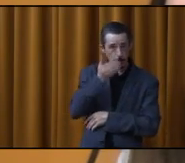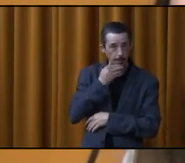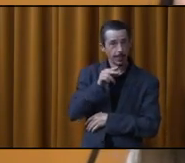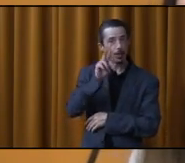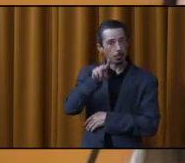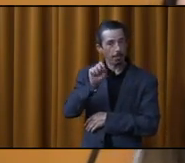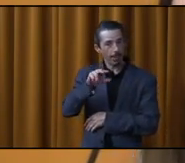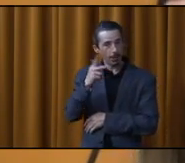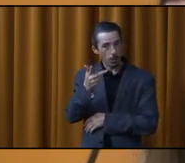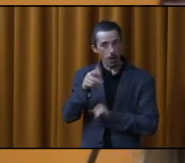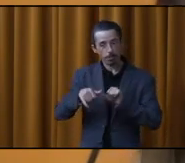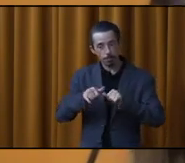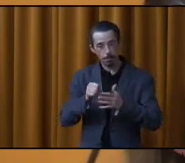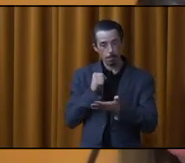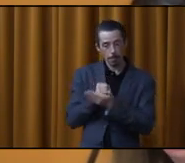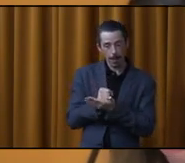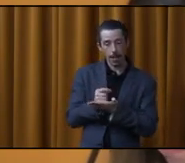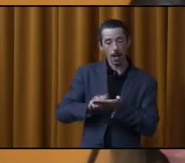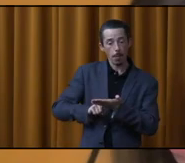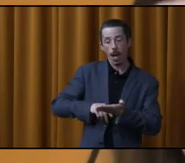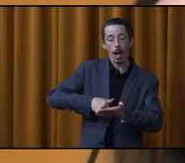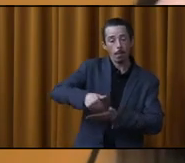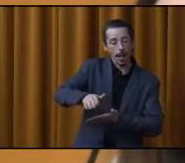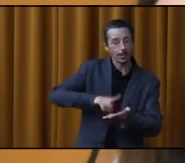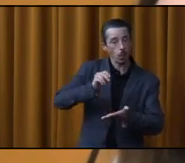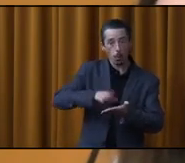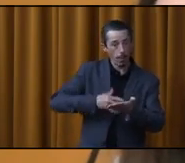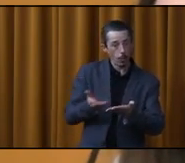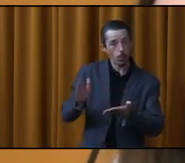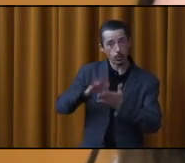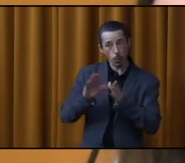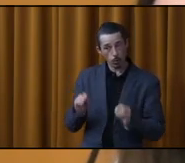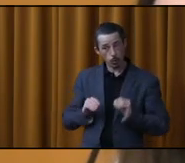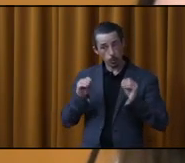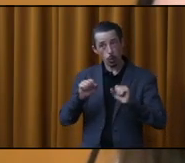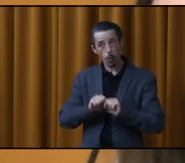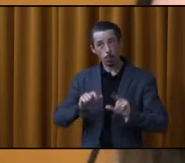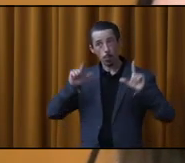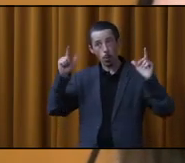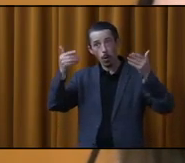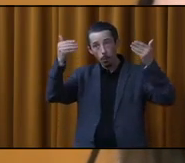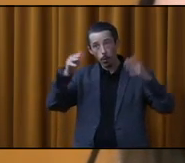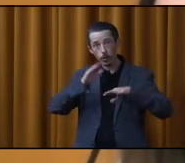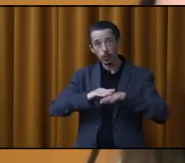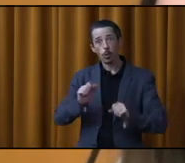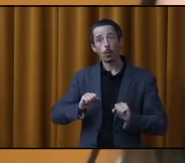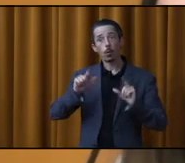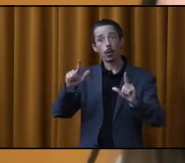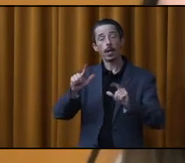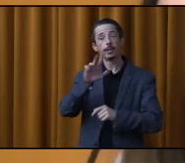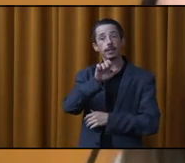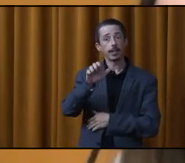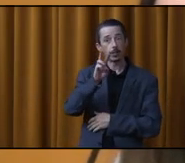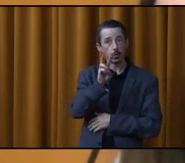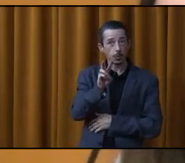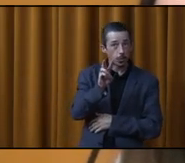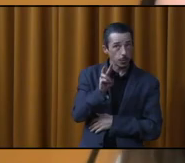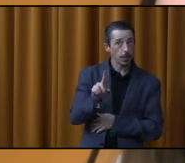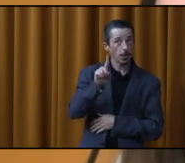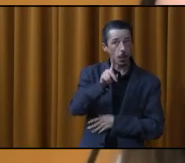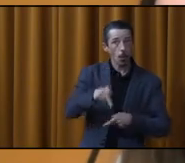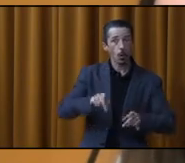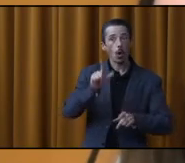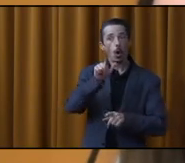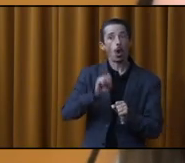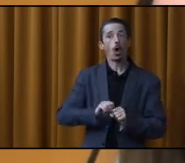version marquise non repeinte concernant l'installation d'une enseigne murale sur l'immeuble situé au 561 rue